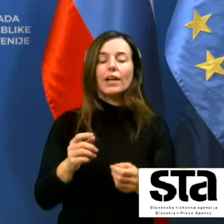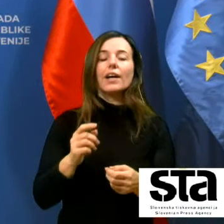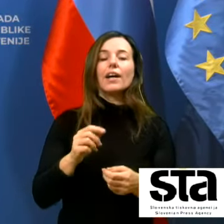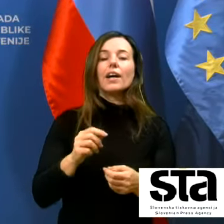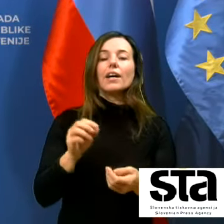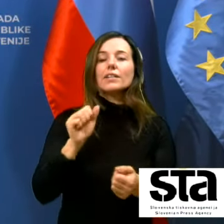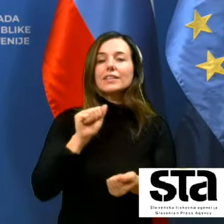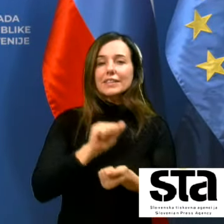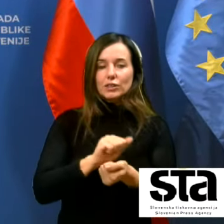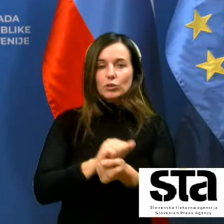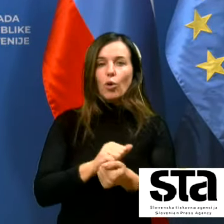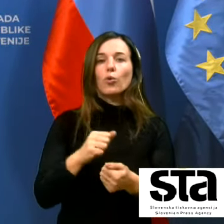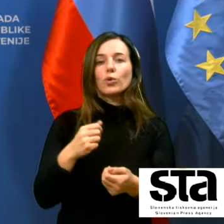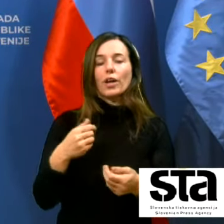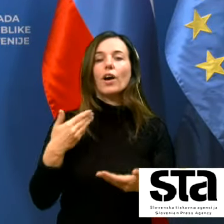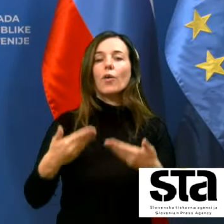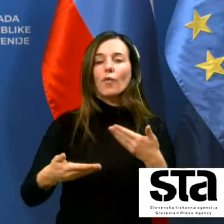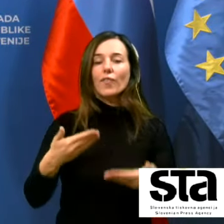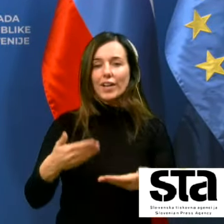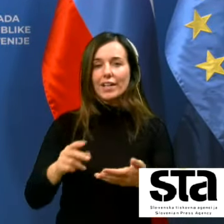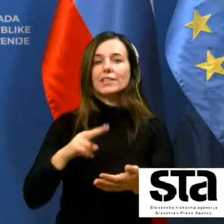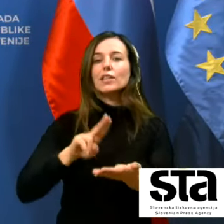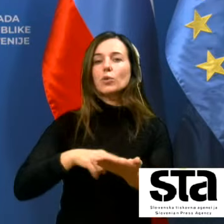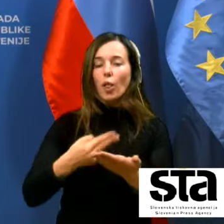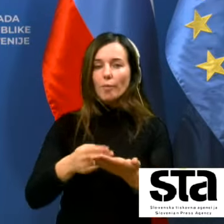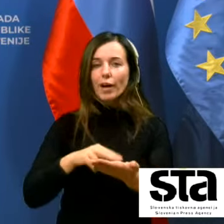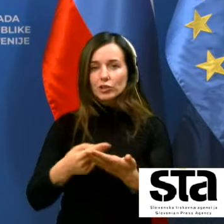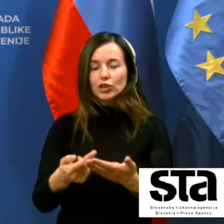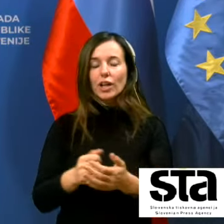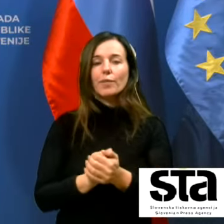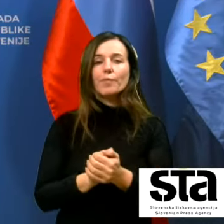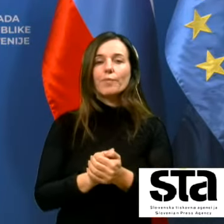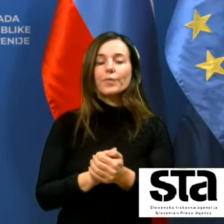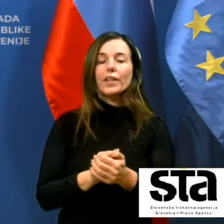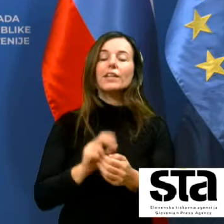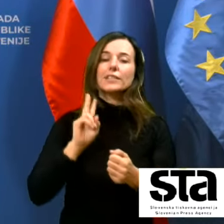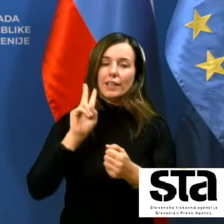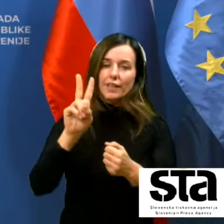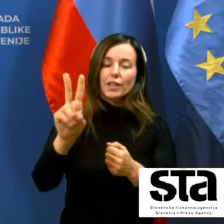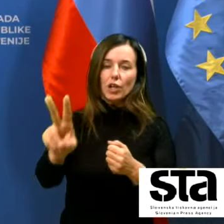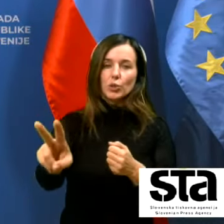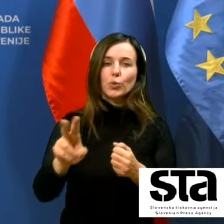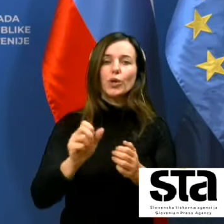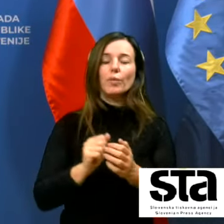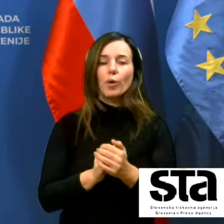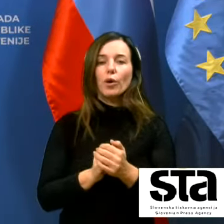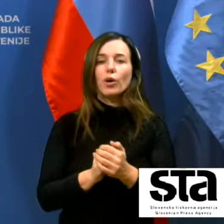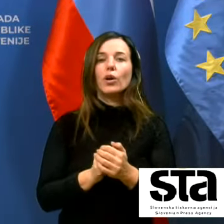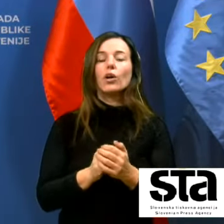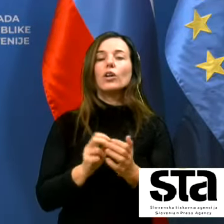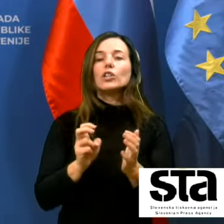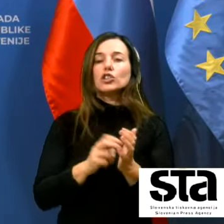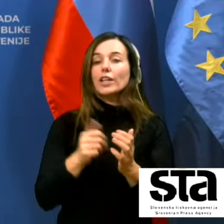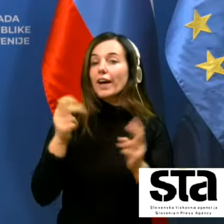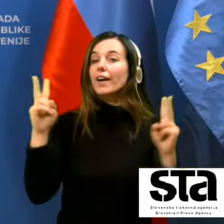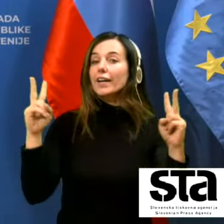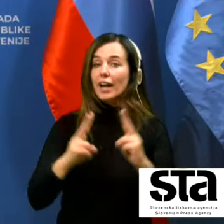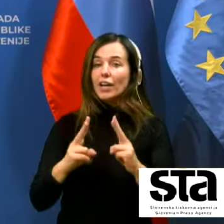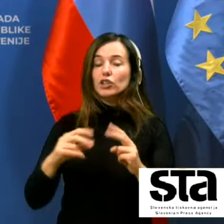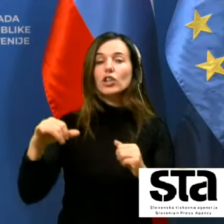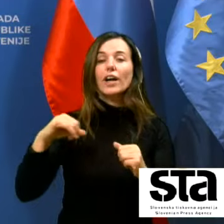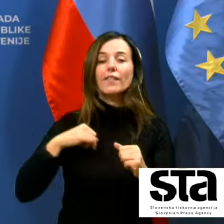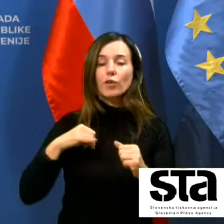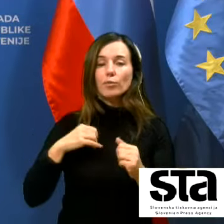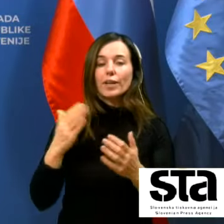tiskovne konference zdaj pa nadaljujemo in najprej še ena krajša informacija